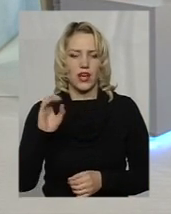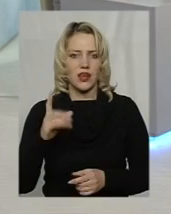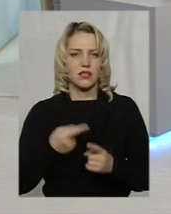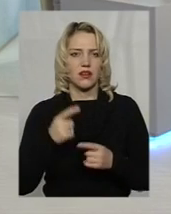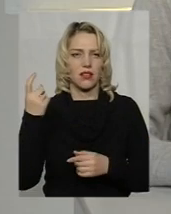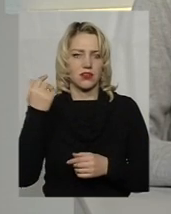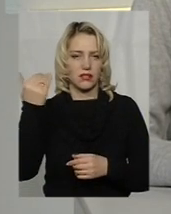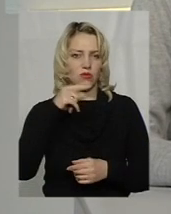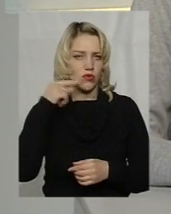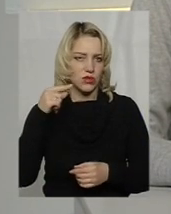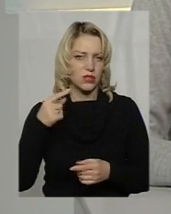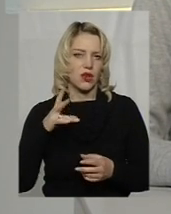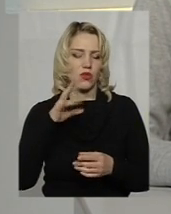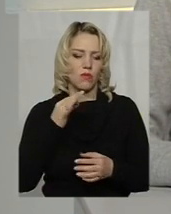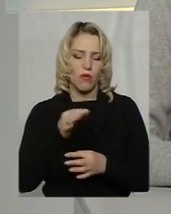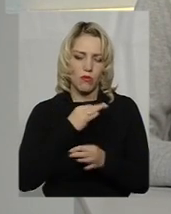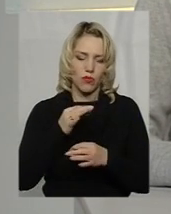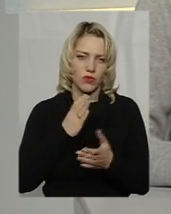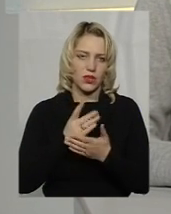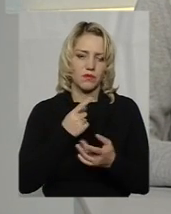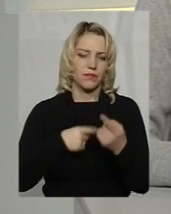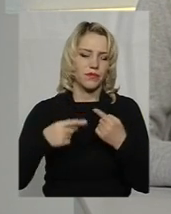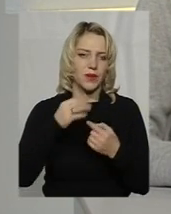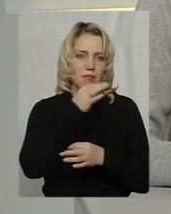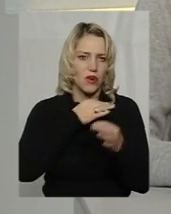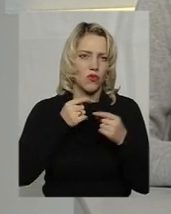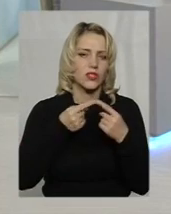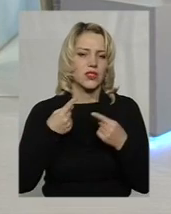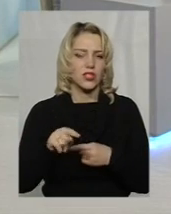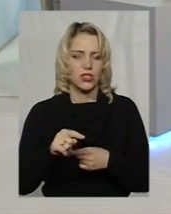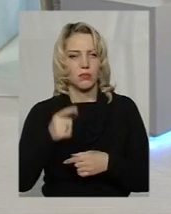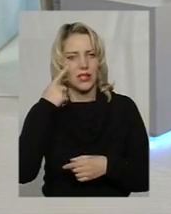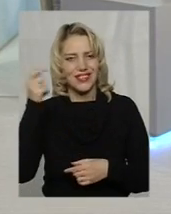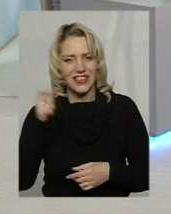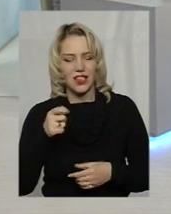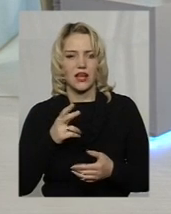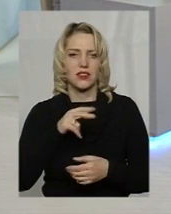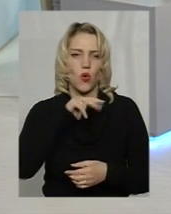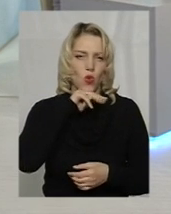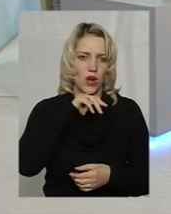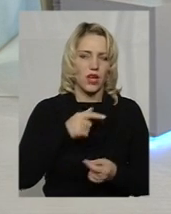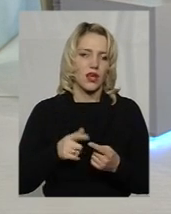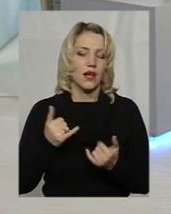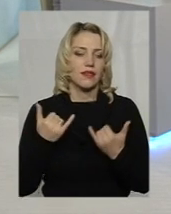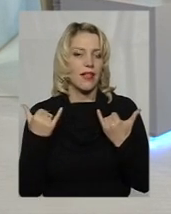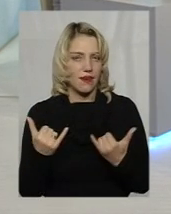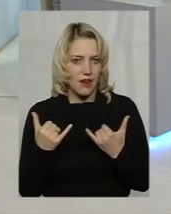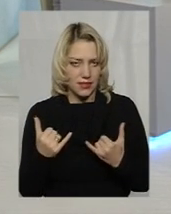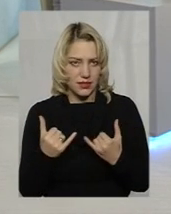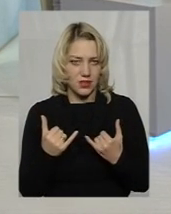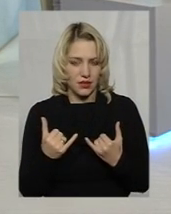Але йде мова про те, що йдуть перемовини з іншими постачальниками, потенційними китайцями, корейцями. Тобто, наразі